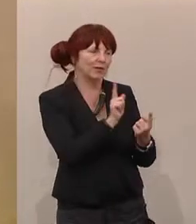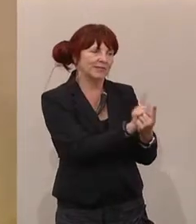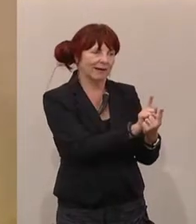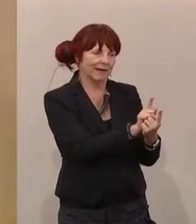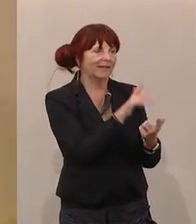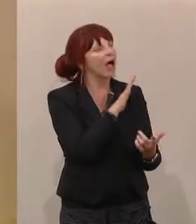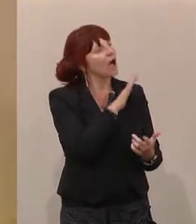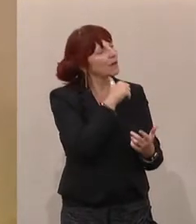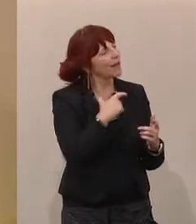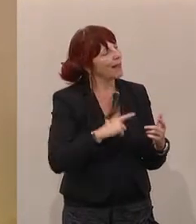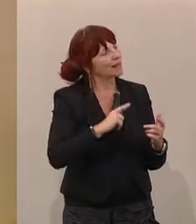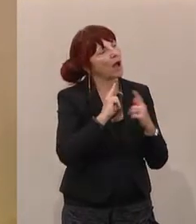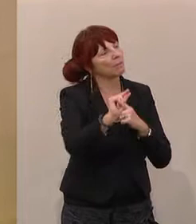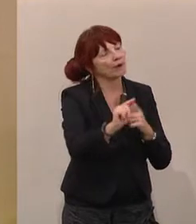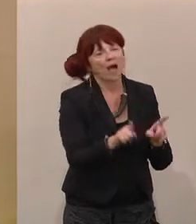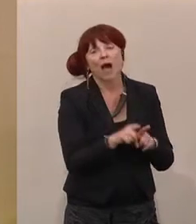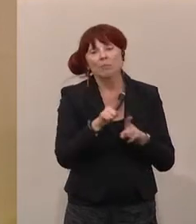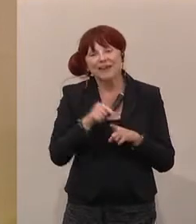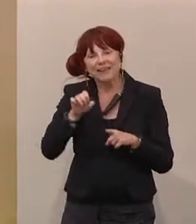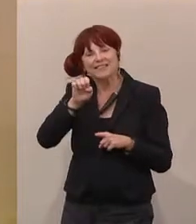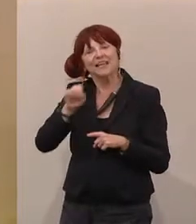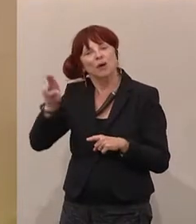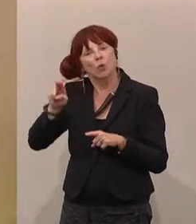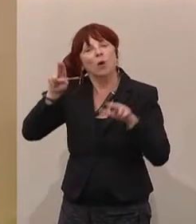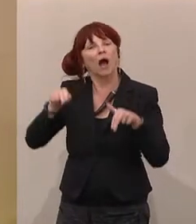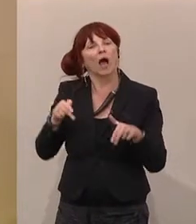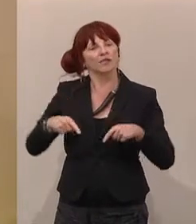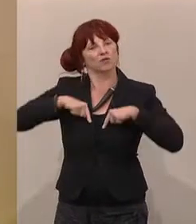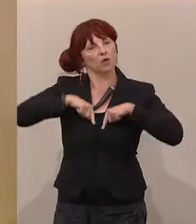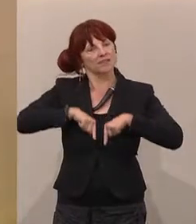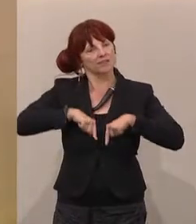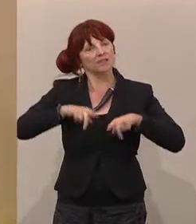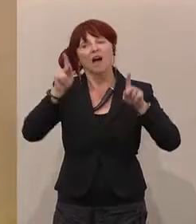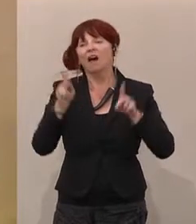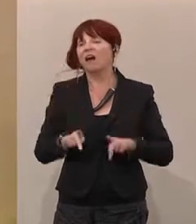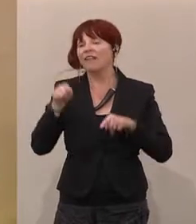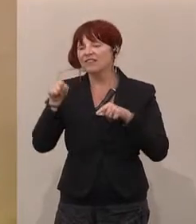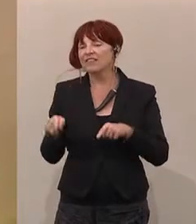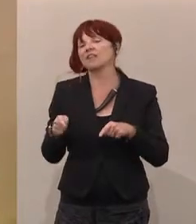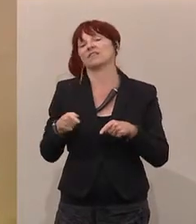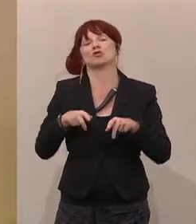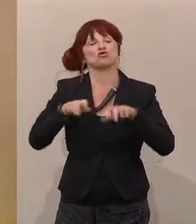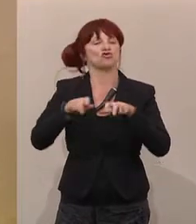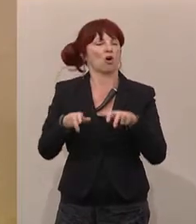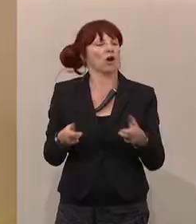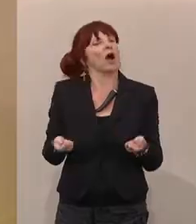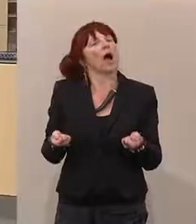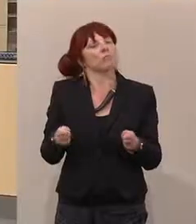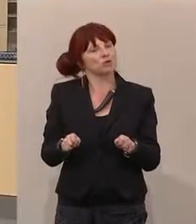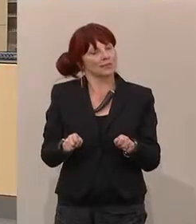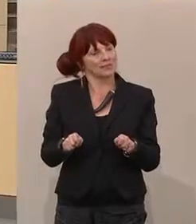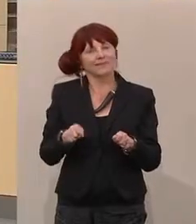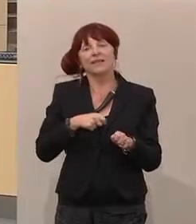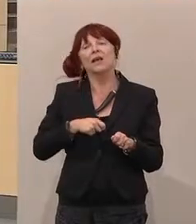Gelegenheit, die Finanztransaktionssteuer endlich zum Abschluss zu bringen. Minister Schelling hat das vor einem Jahr angekündigt, aber leider nicht halten können.